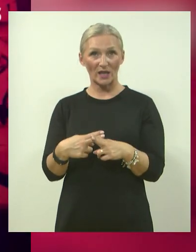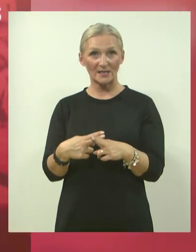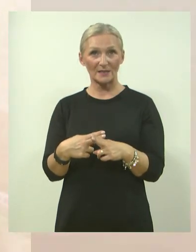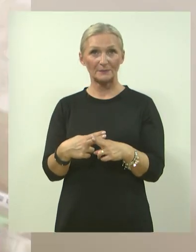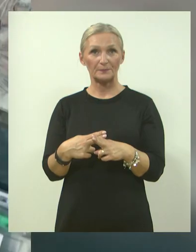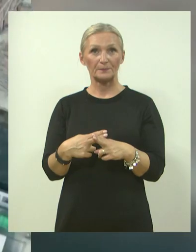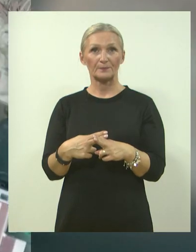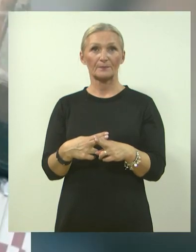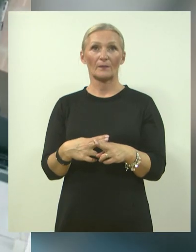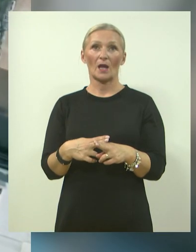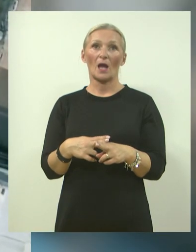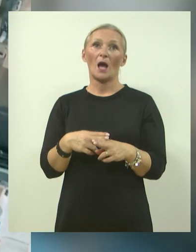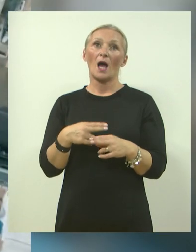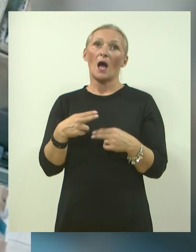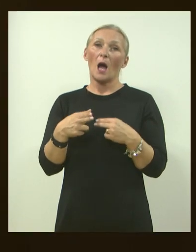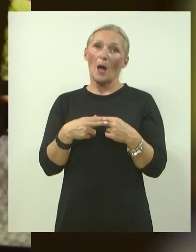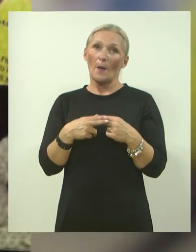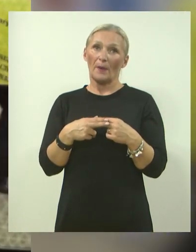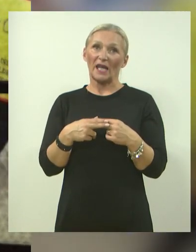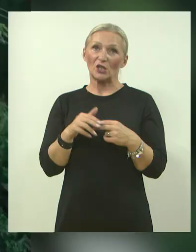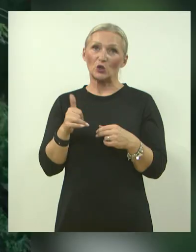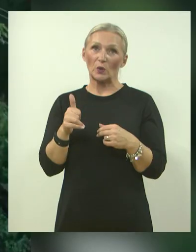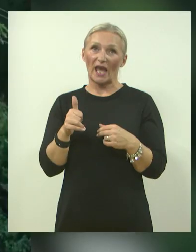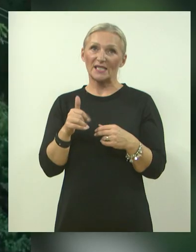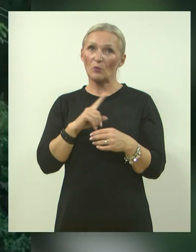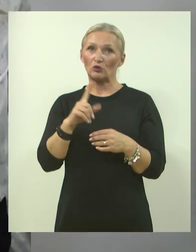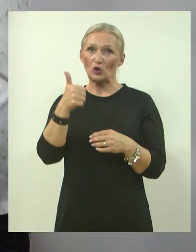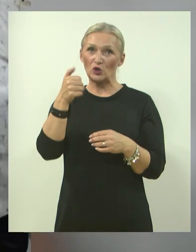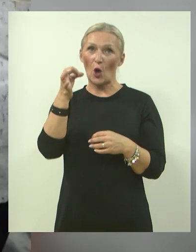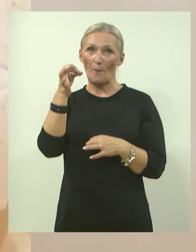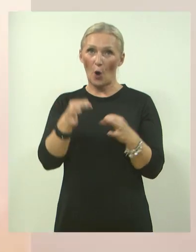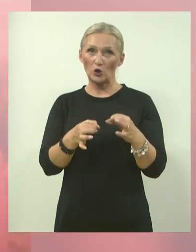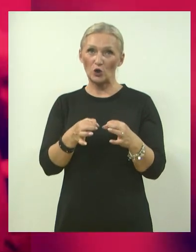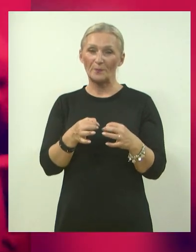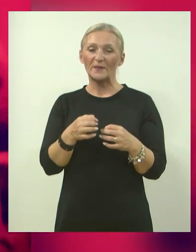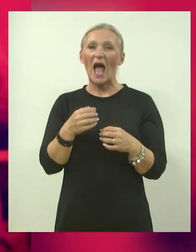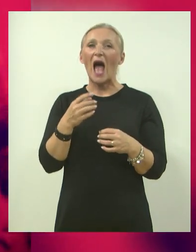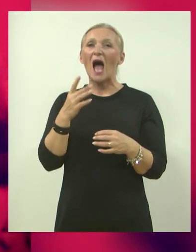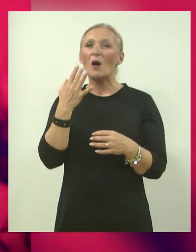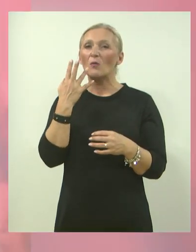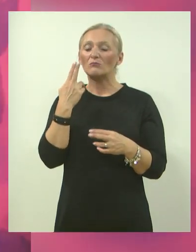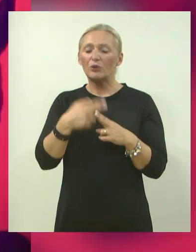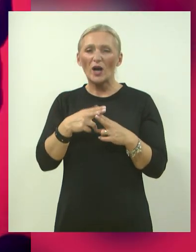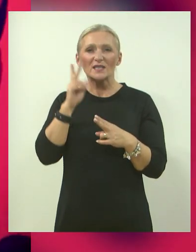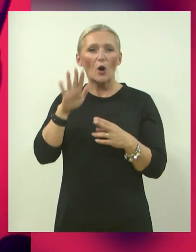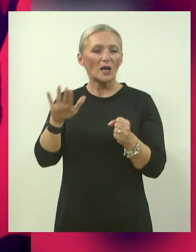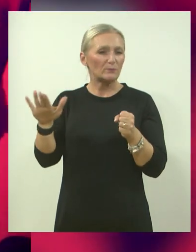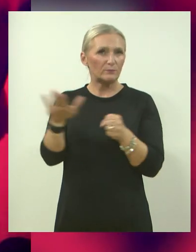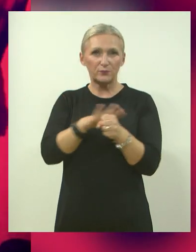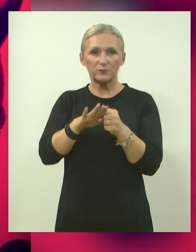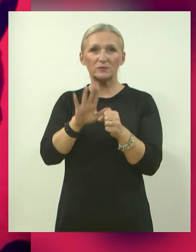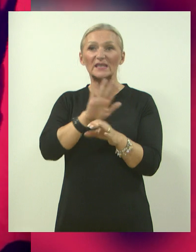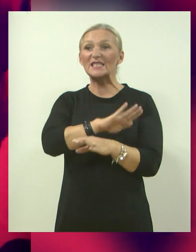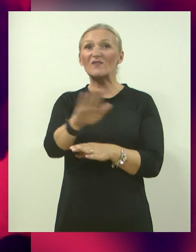vele ovak smo blizu. Međutim, bolest mora biti potpuno iskorjenjena da bi sva djeca